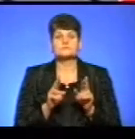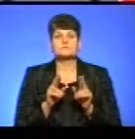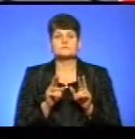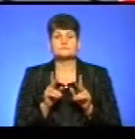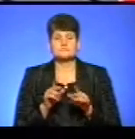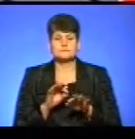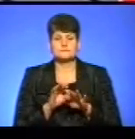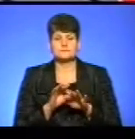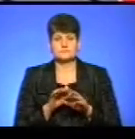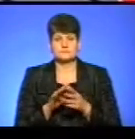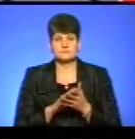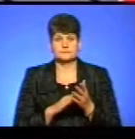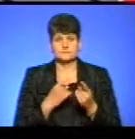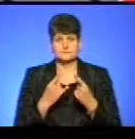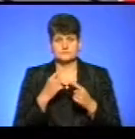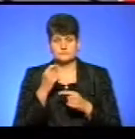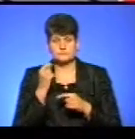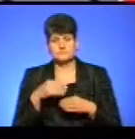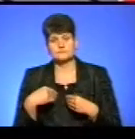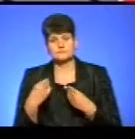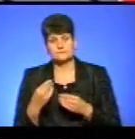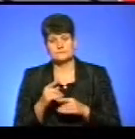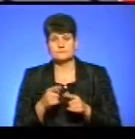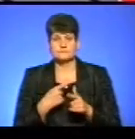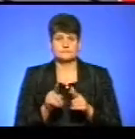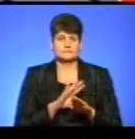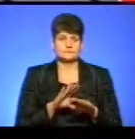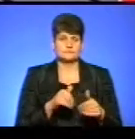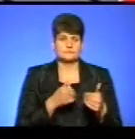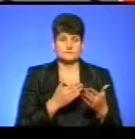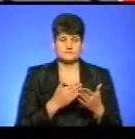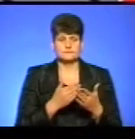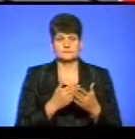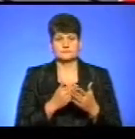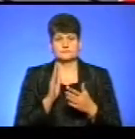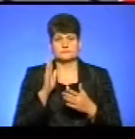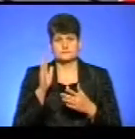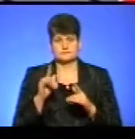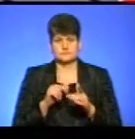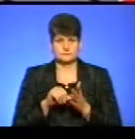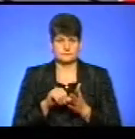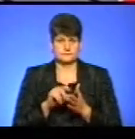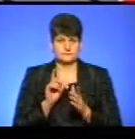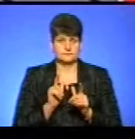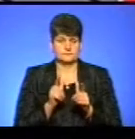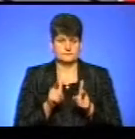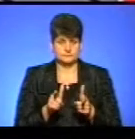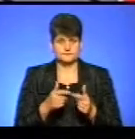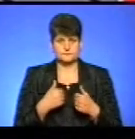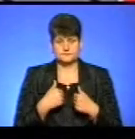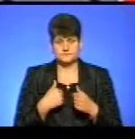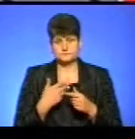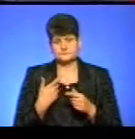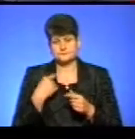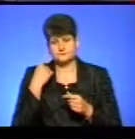вести далі розмову з Україною і чи давати, чи не давати їй перспективи членства. Тому, як на мене, в наших руках є